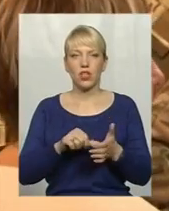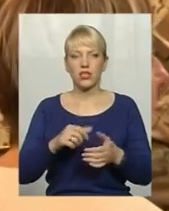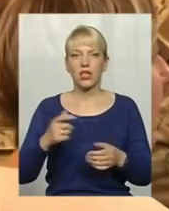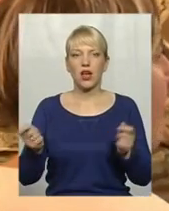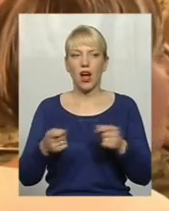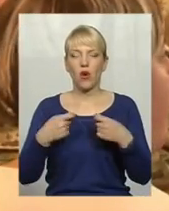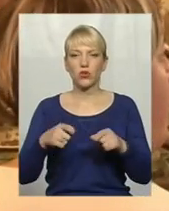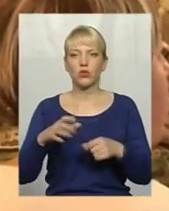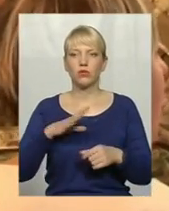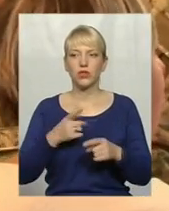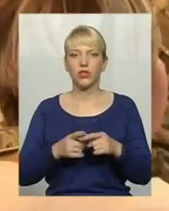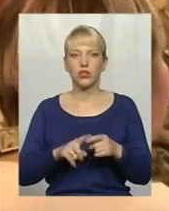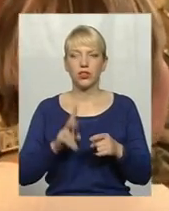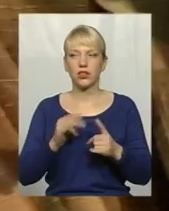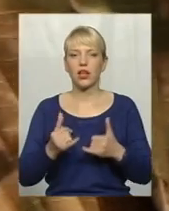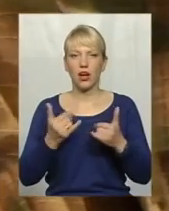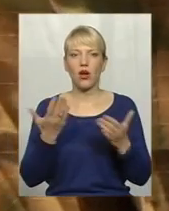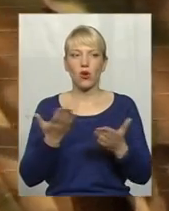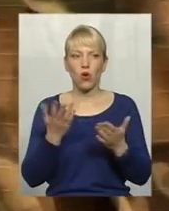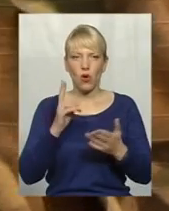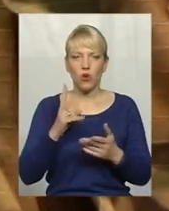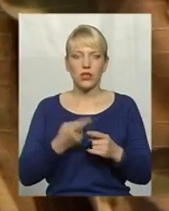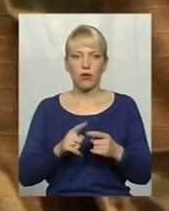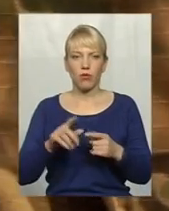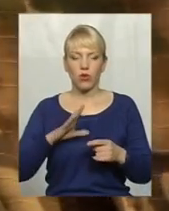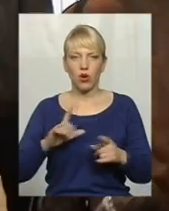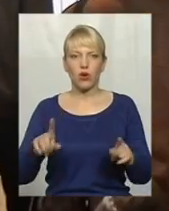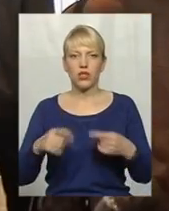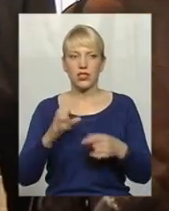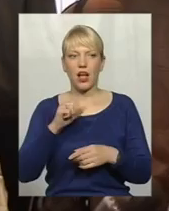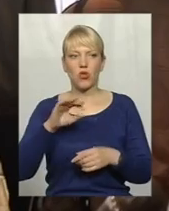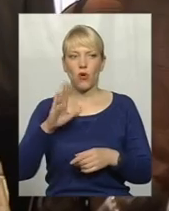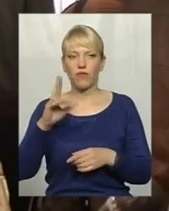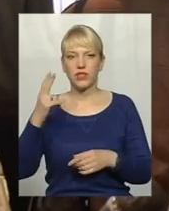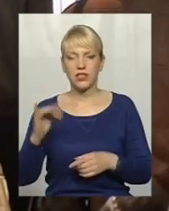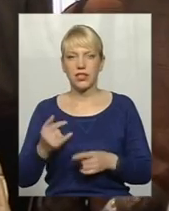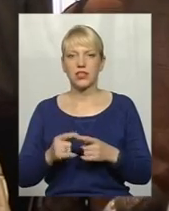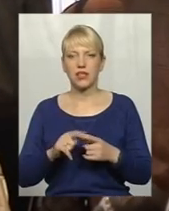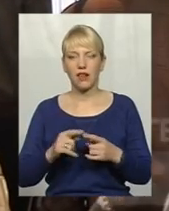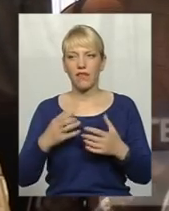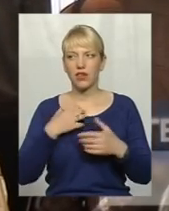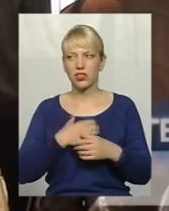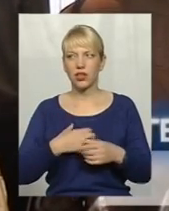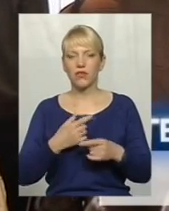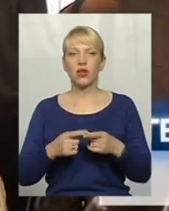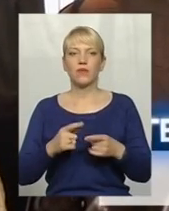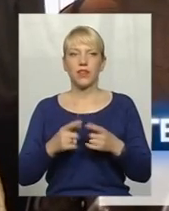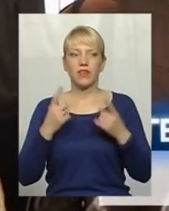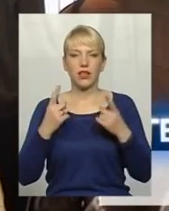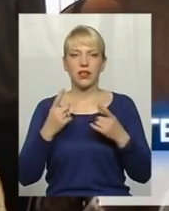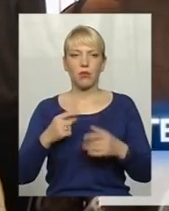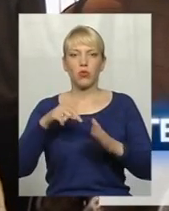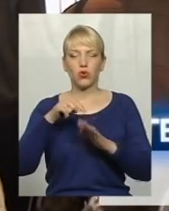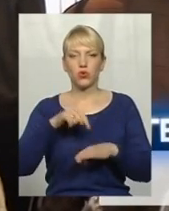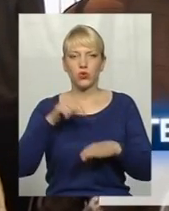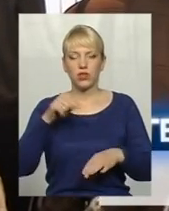для кого його організували – атовці. Це надзвичайно важливо, коли люди переймаються, мають таке величезне почуття патріотизму і не маються